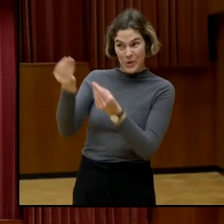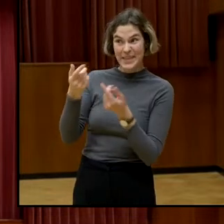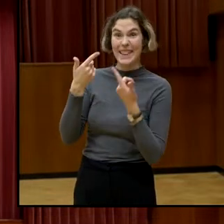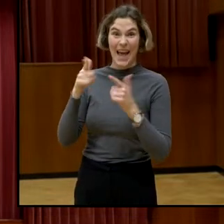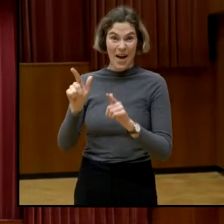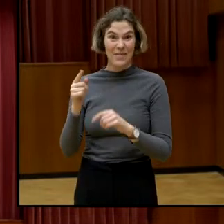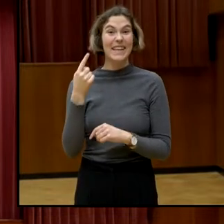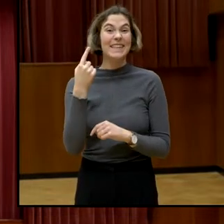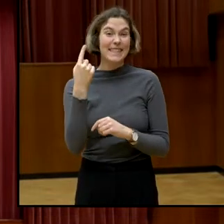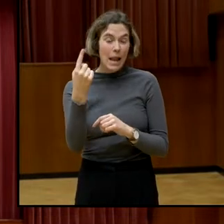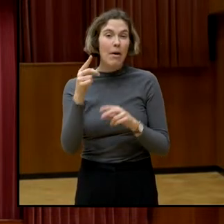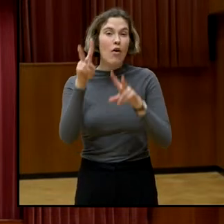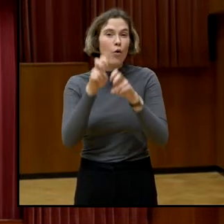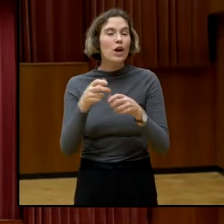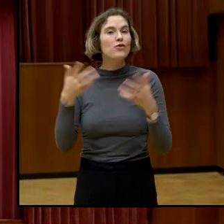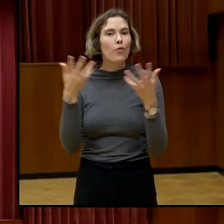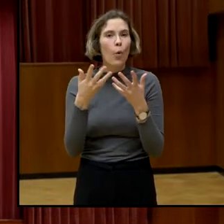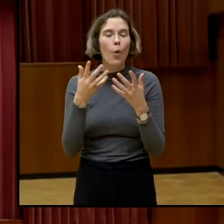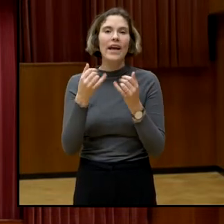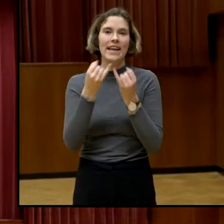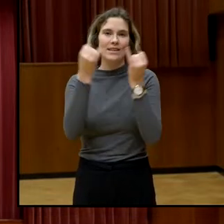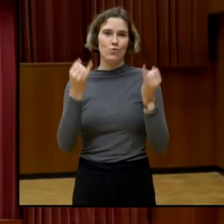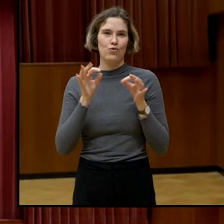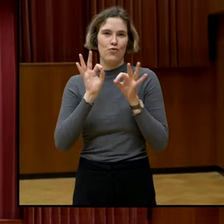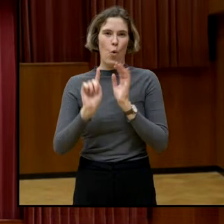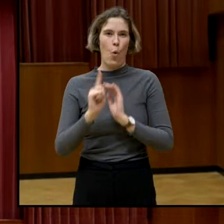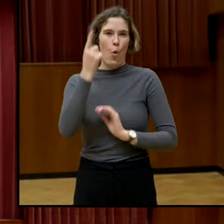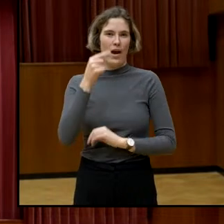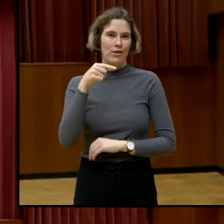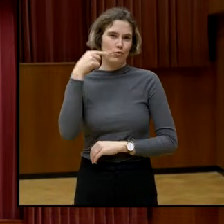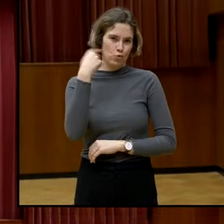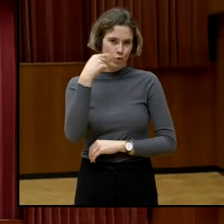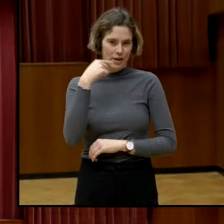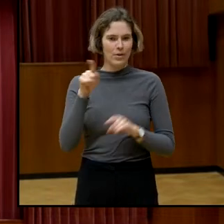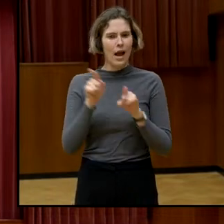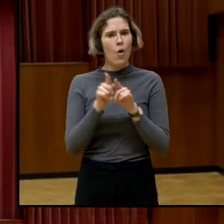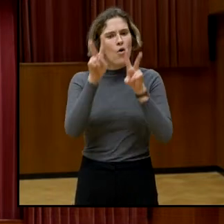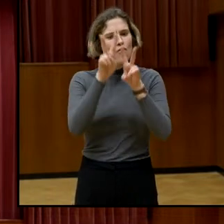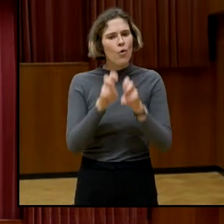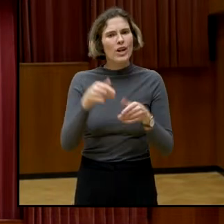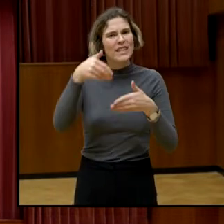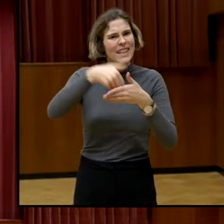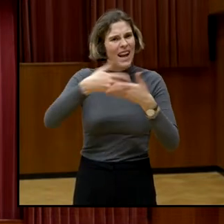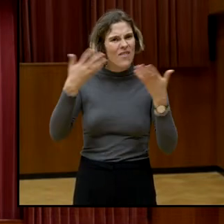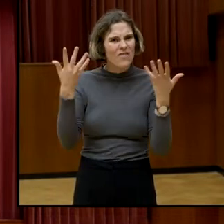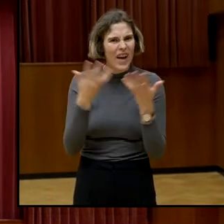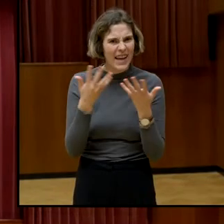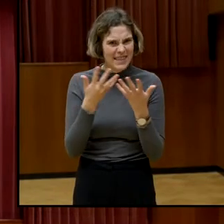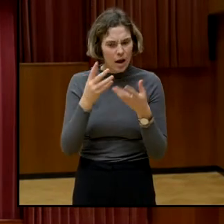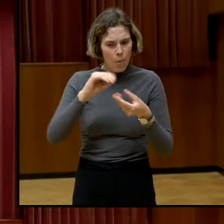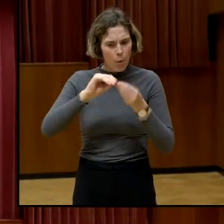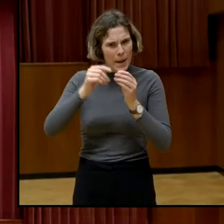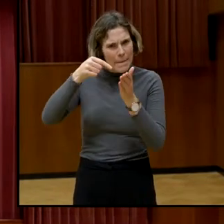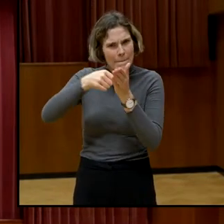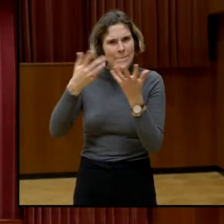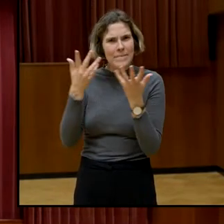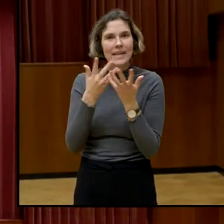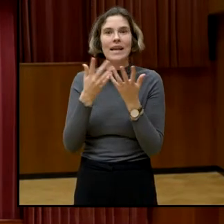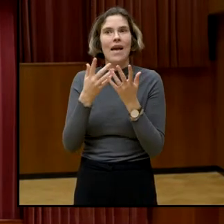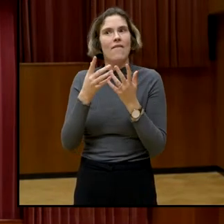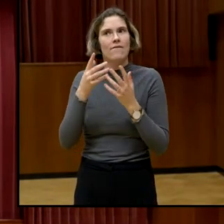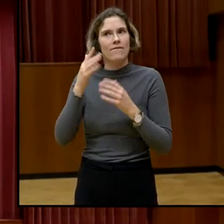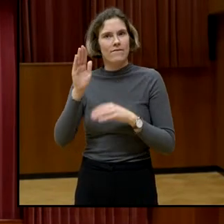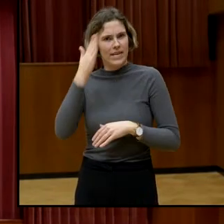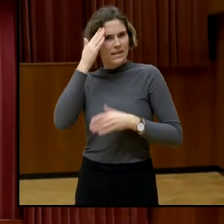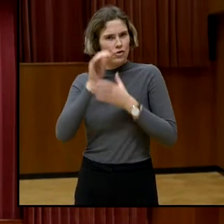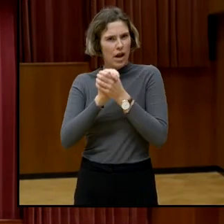erforscht unter anderem zur Problematik der Wissenschaftsskepsis. Und spätestens seit der Pandemie ist das ja